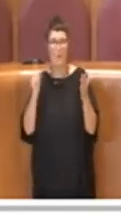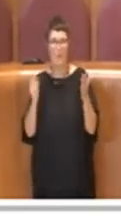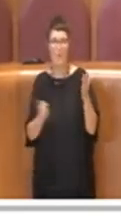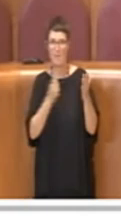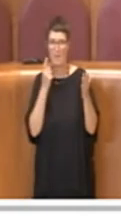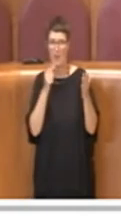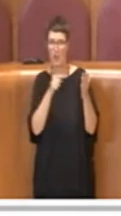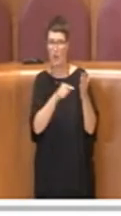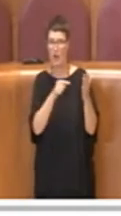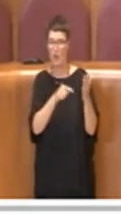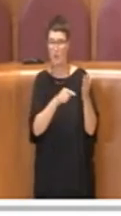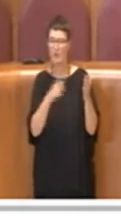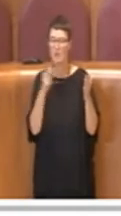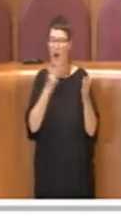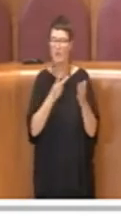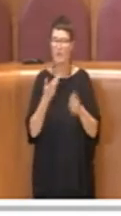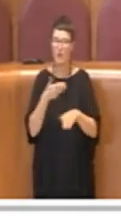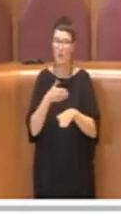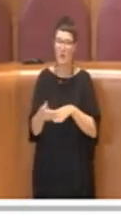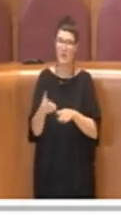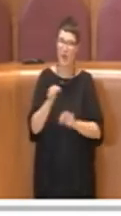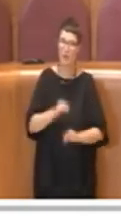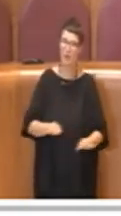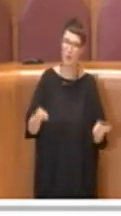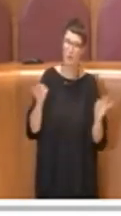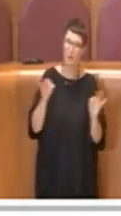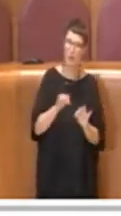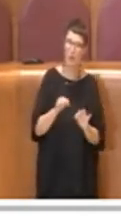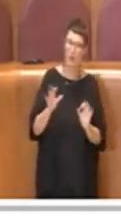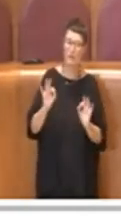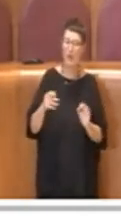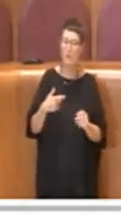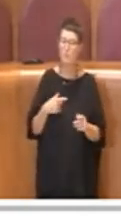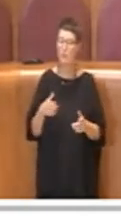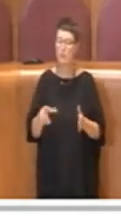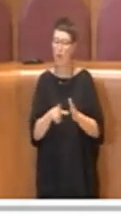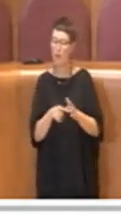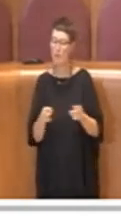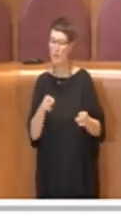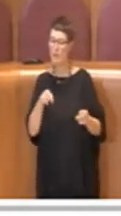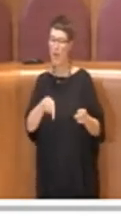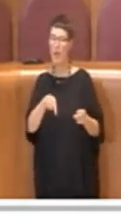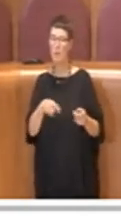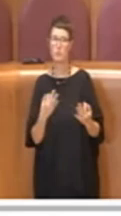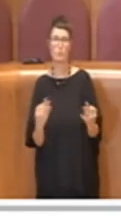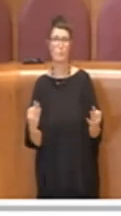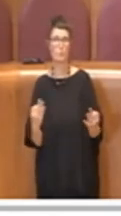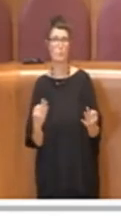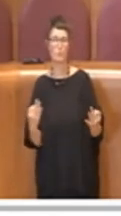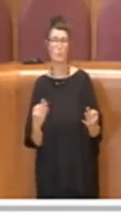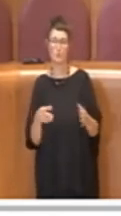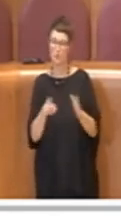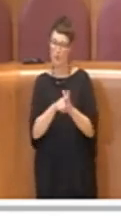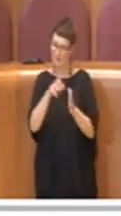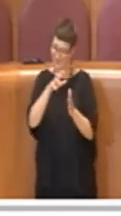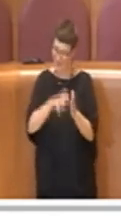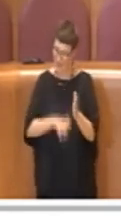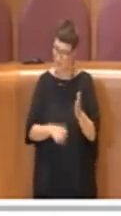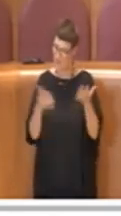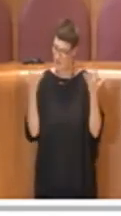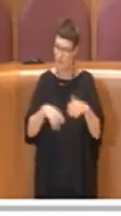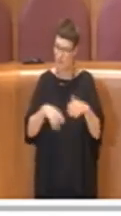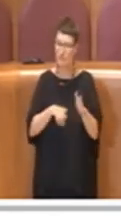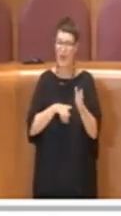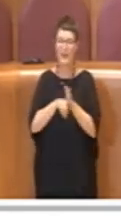di ritardo. Siamo nel momento giusto per approvarla. Una delibera che già sta dando i suoi effetti già ora in